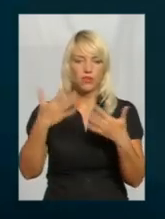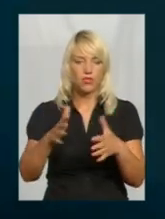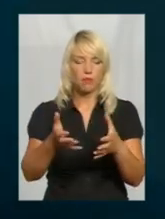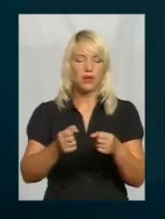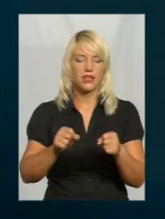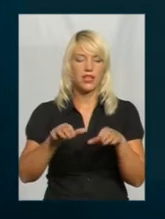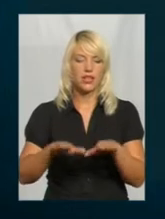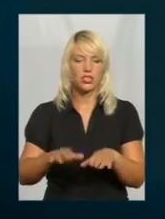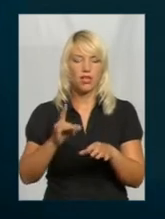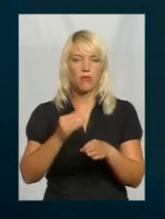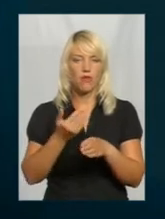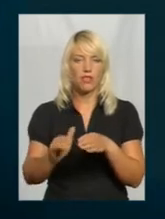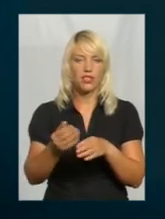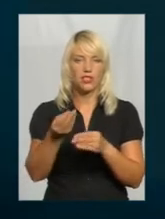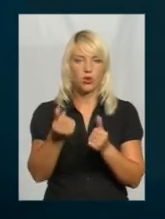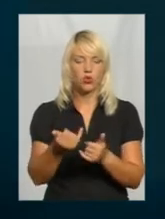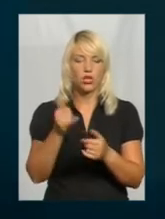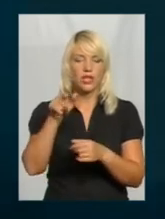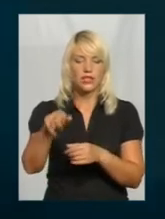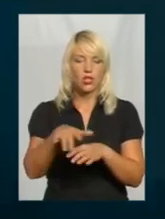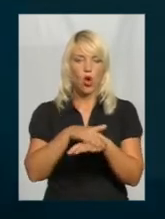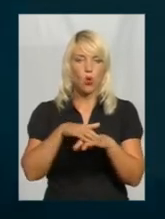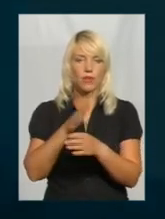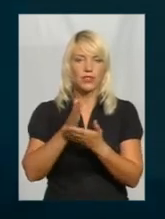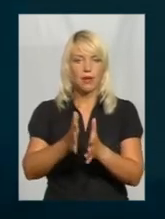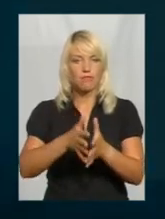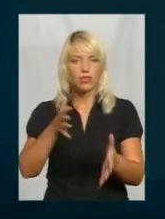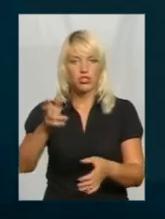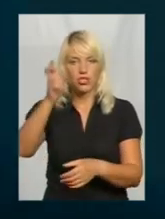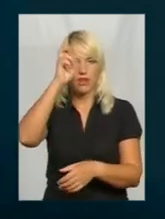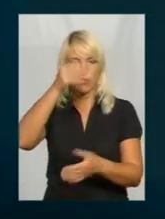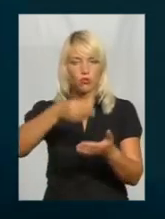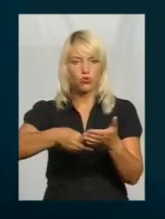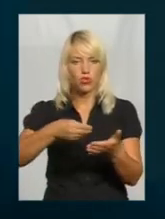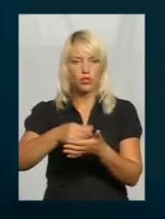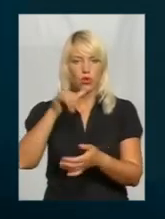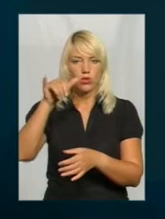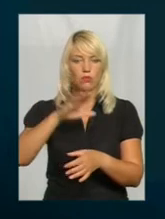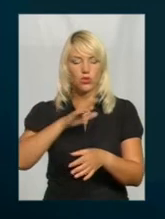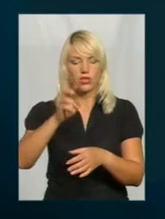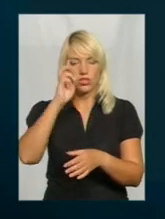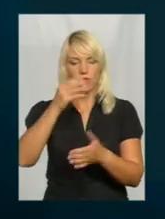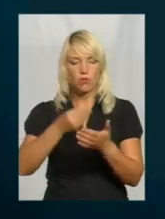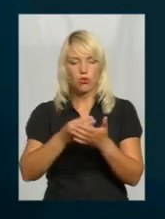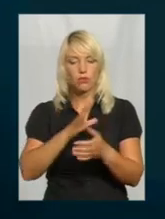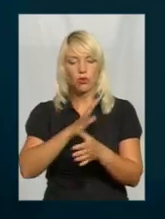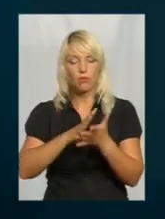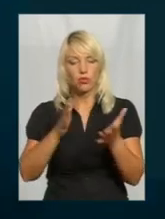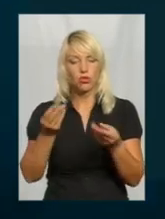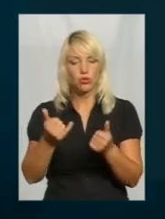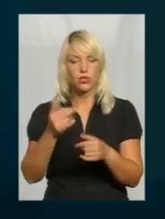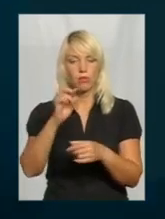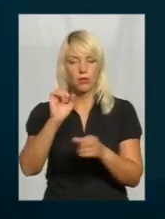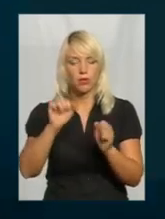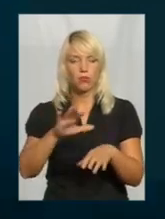коштів. І тих громад є більше, якби з драційного бюджету було більше коштів, ми могли, мабуть, і більшу